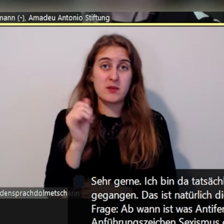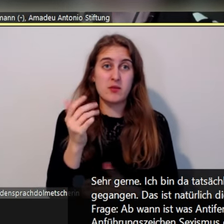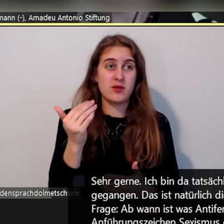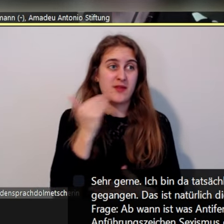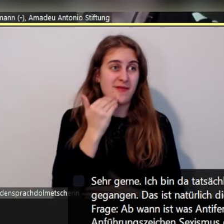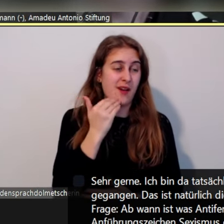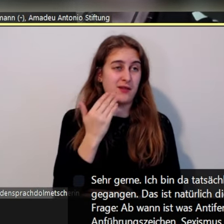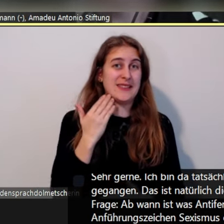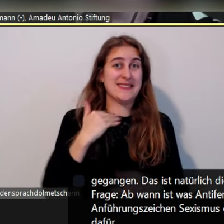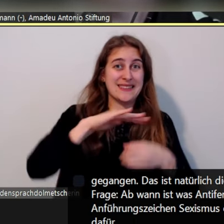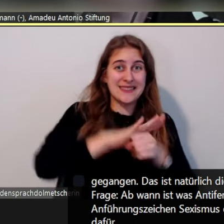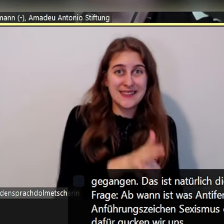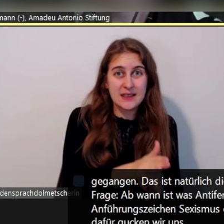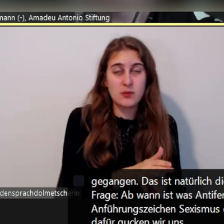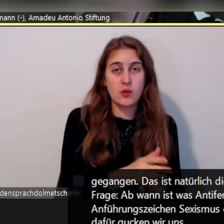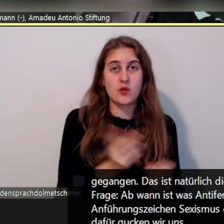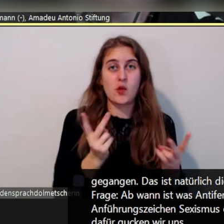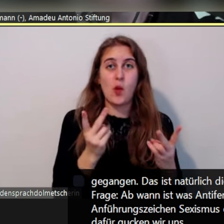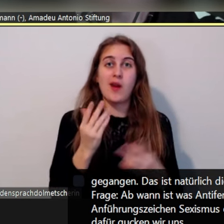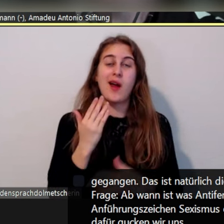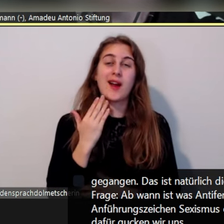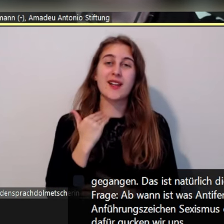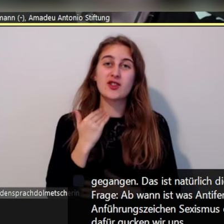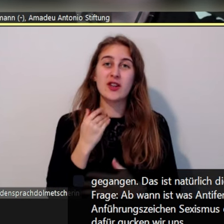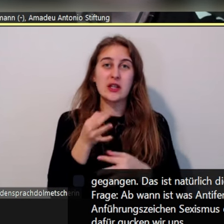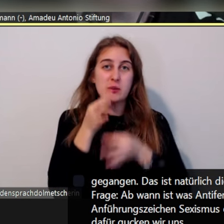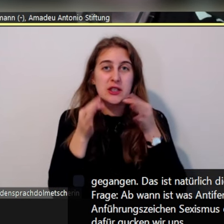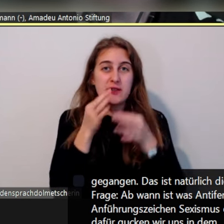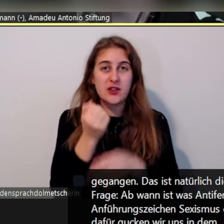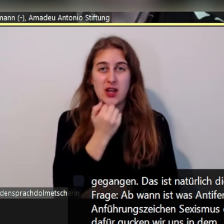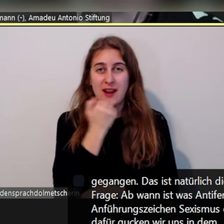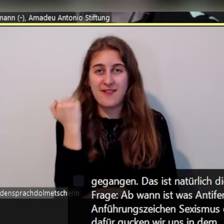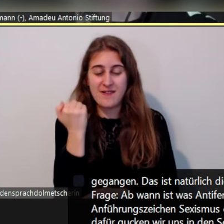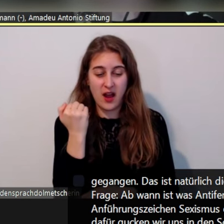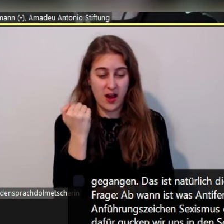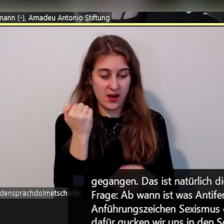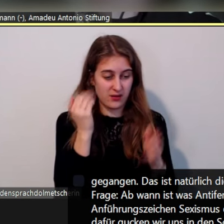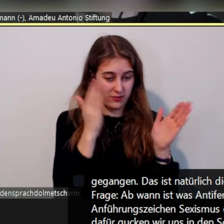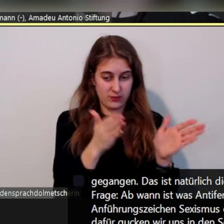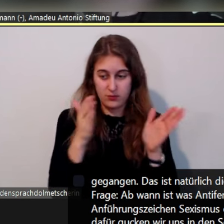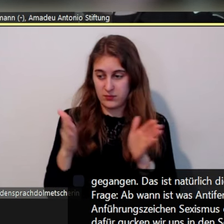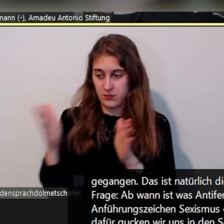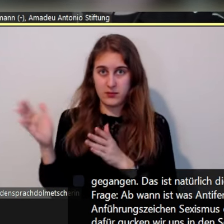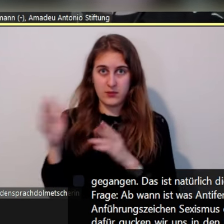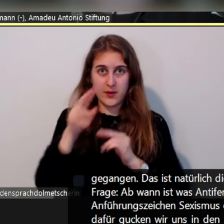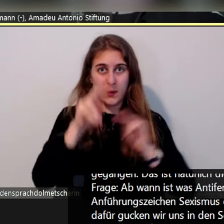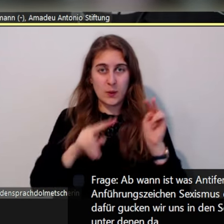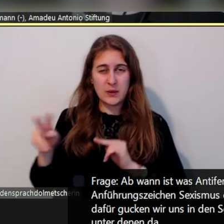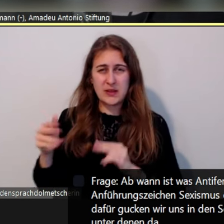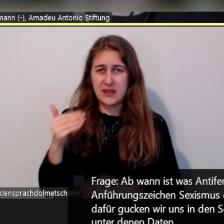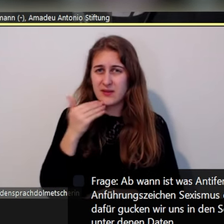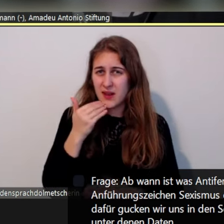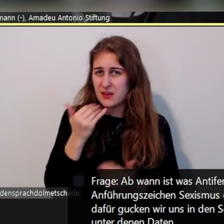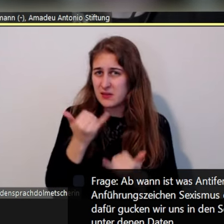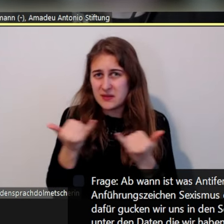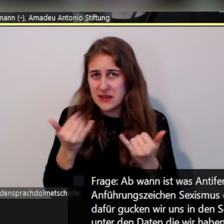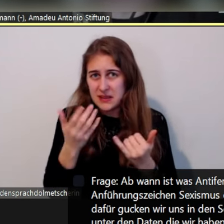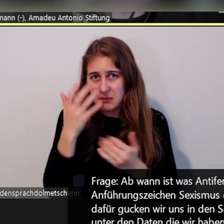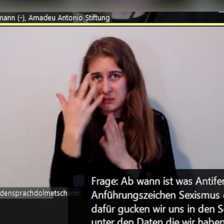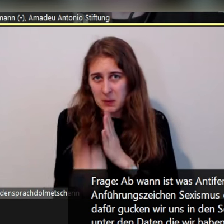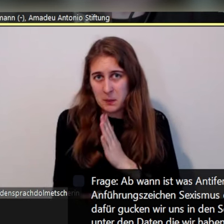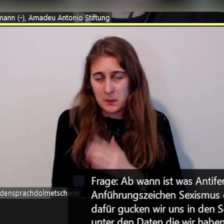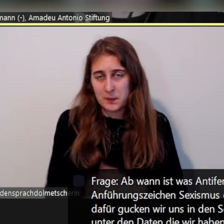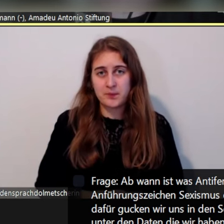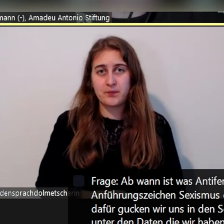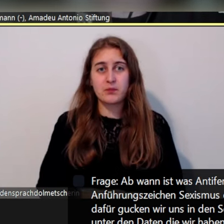Und dafür gucken wir uns in den Schilderungen, die wir vorliegen haben oder den Daten, die wir haben, ziemlich